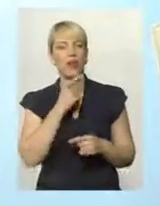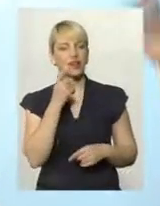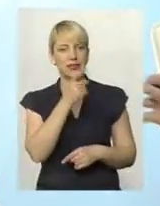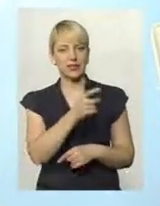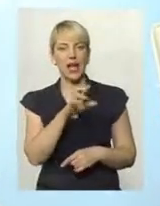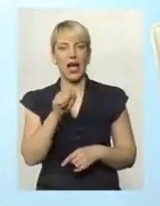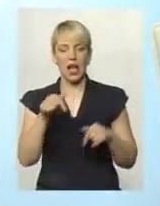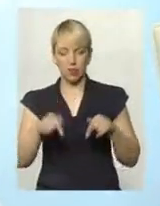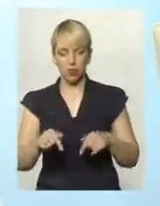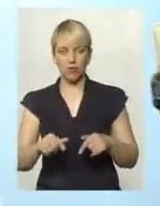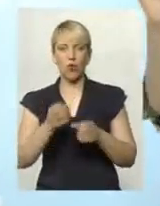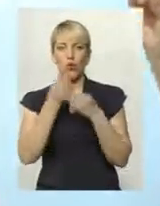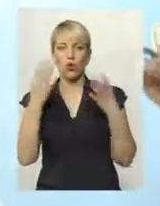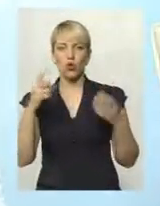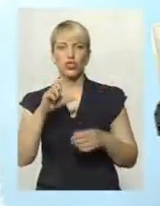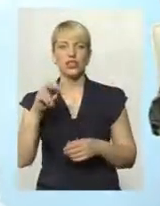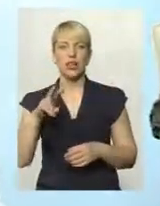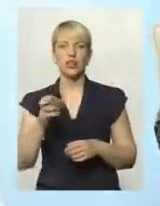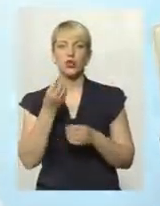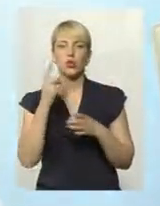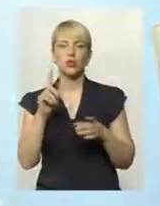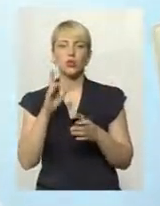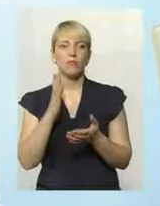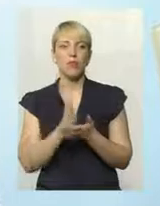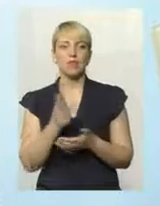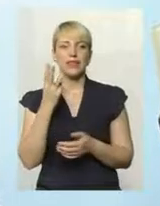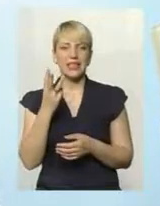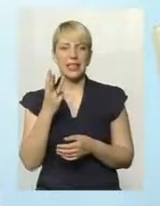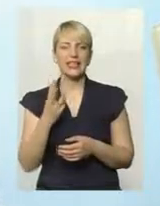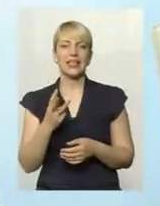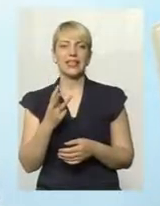тренуватися в хороших залах. Добре, що маємо зараз три, там, важкою атлетику,